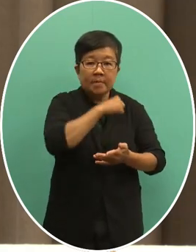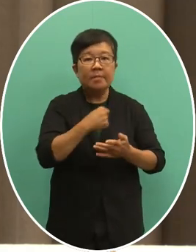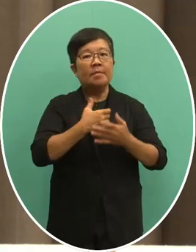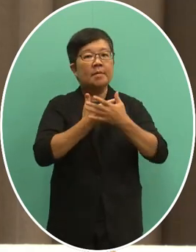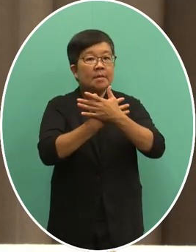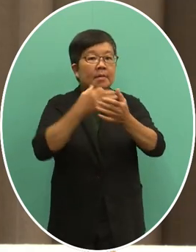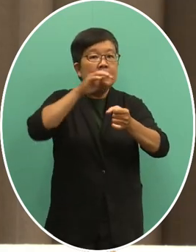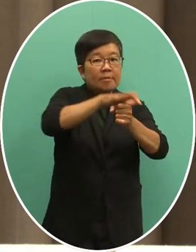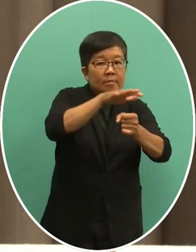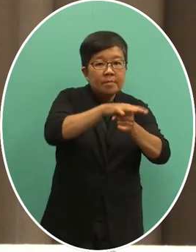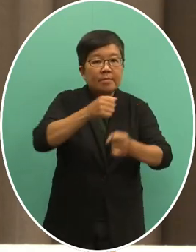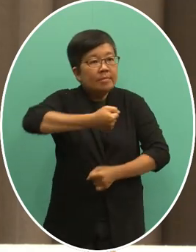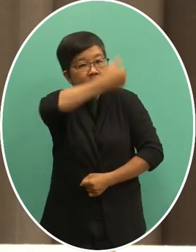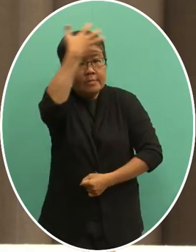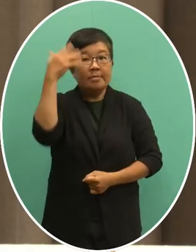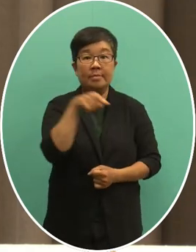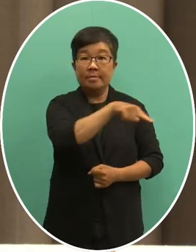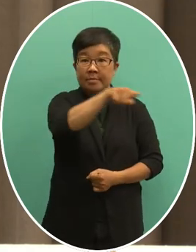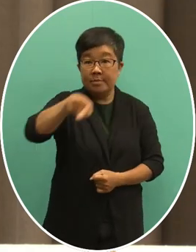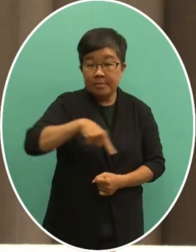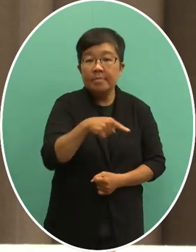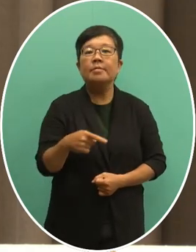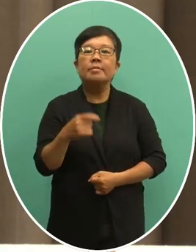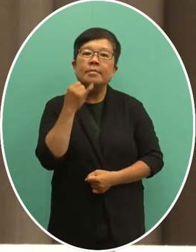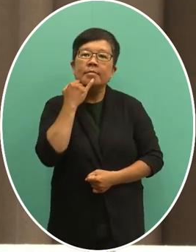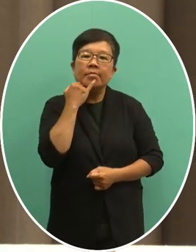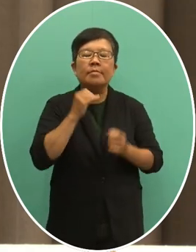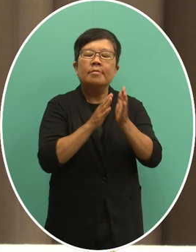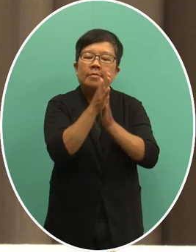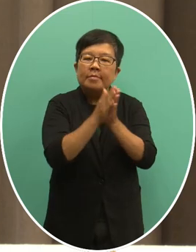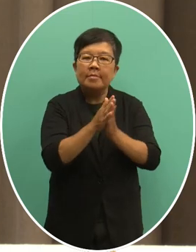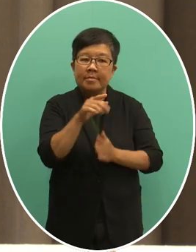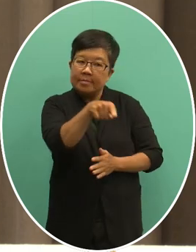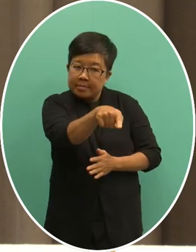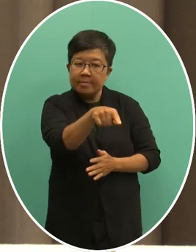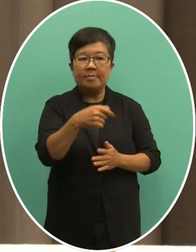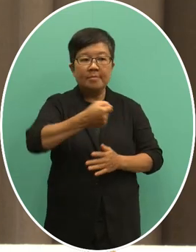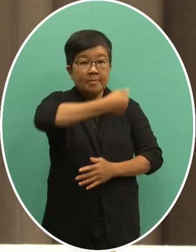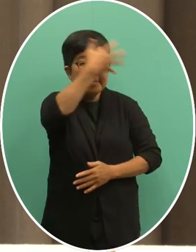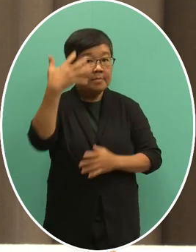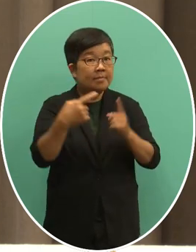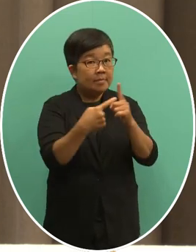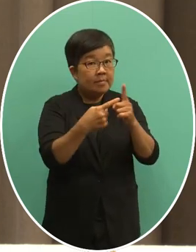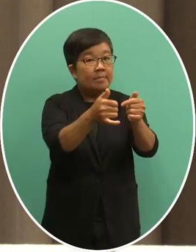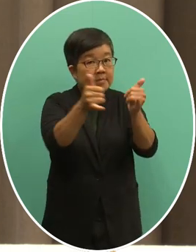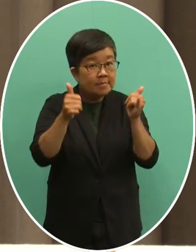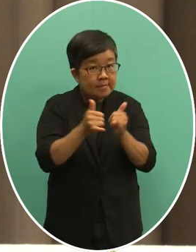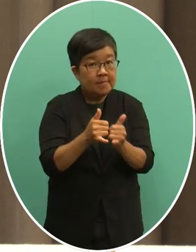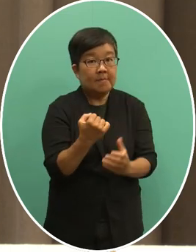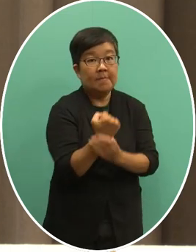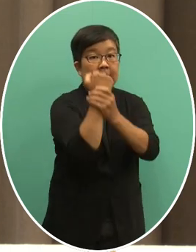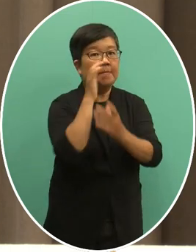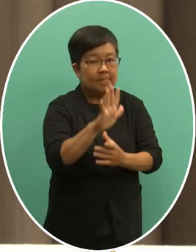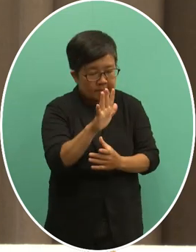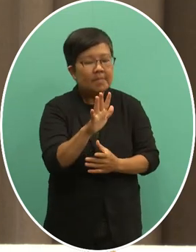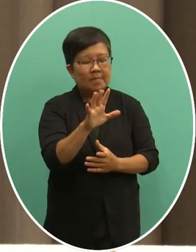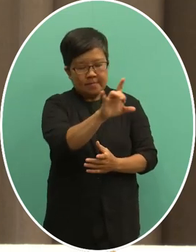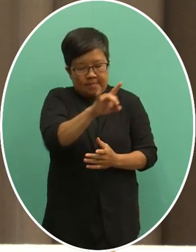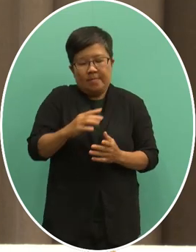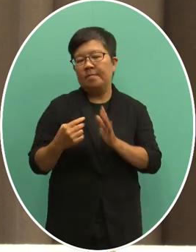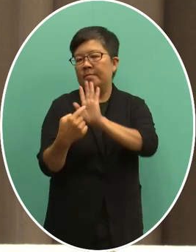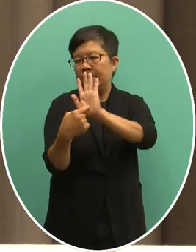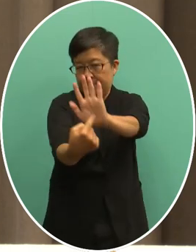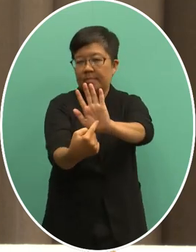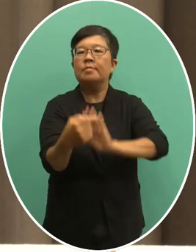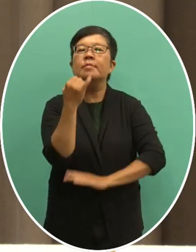奖学金的年轻朋友的予以诉求通过他们年轻朋友族群的支持相信我们更